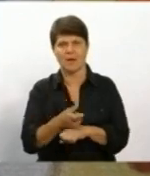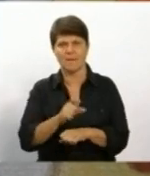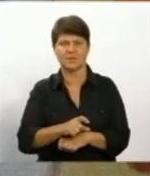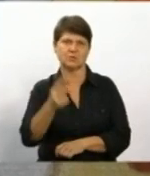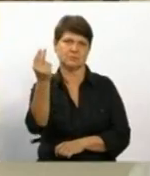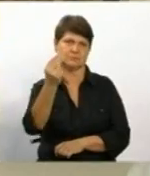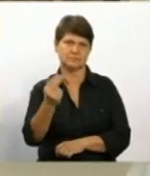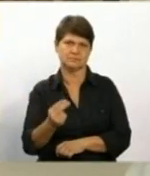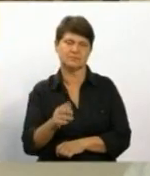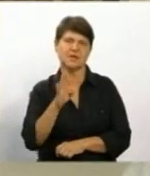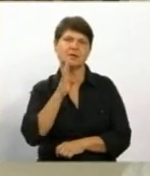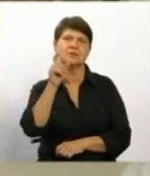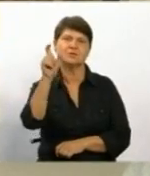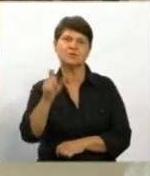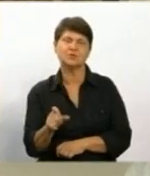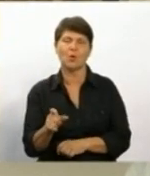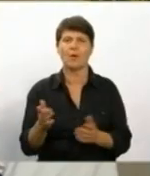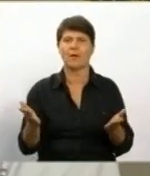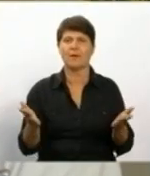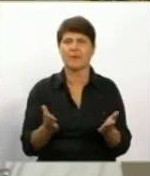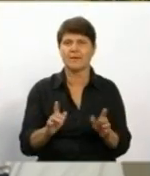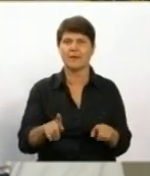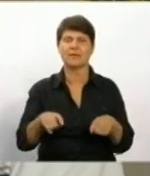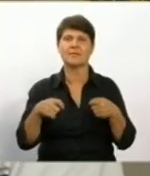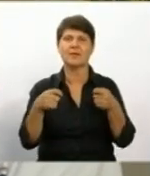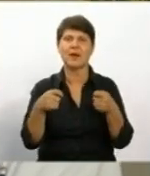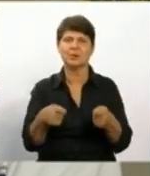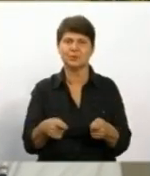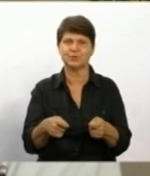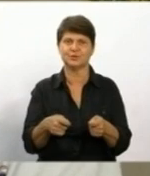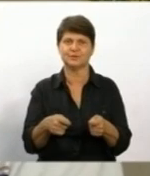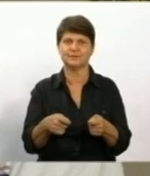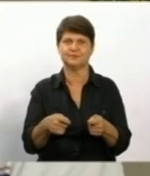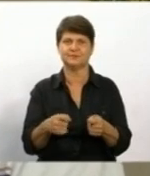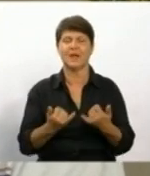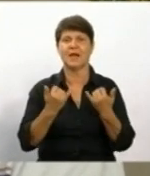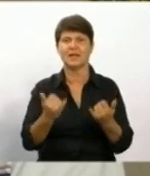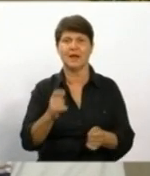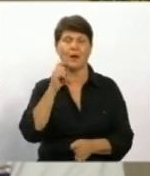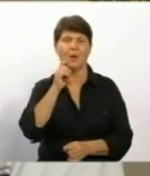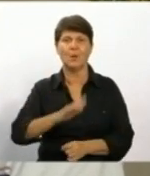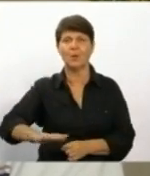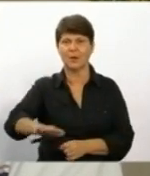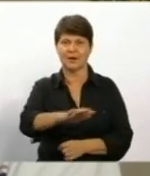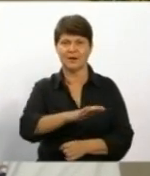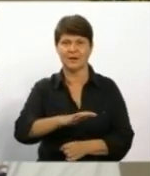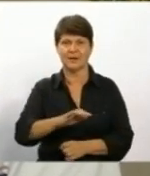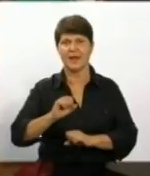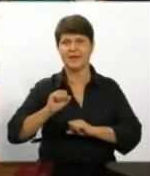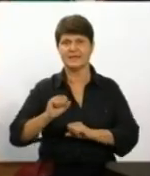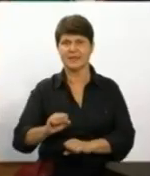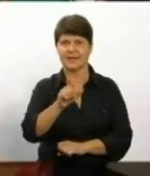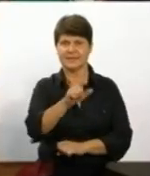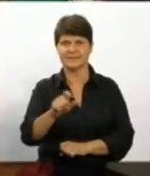жінок, які дають для України захисників.